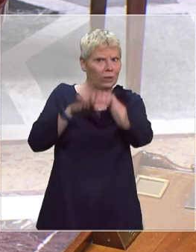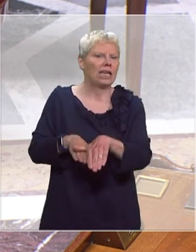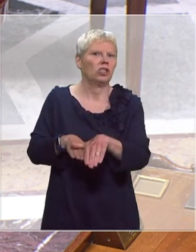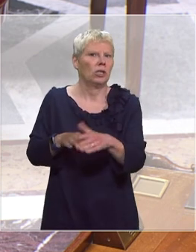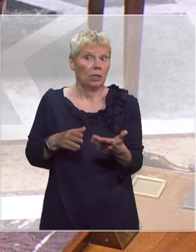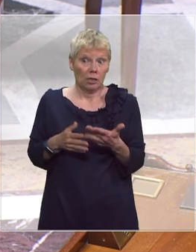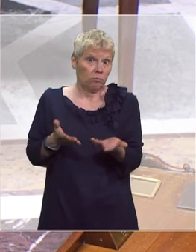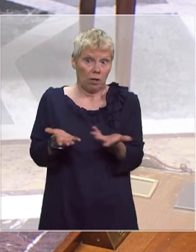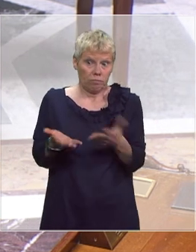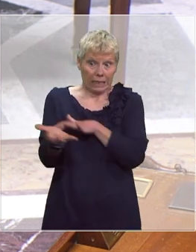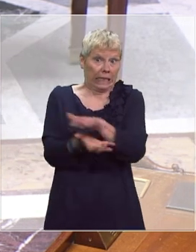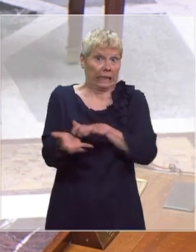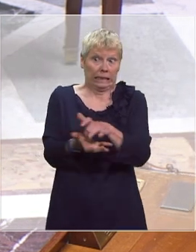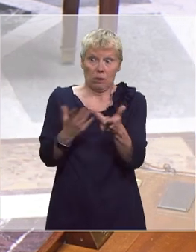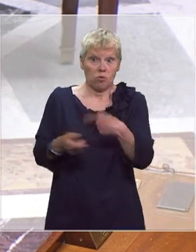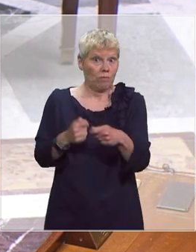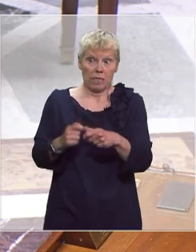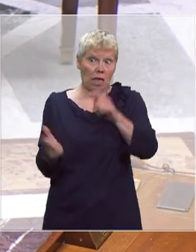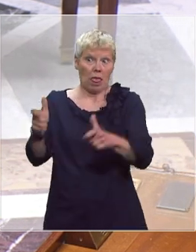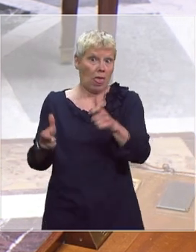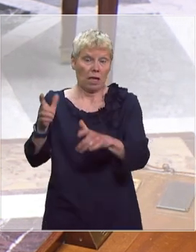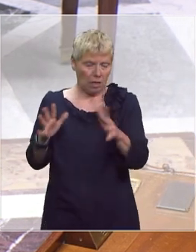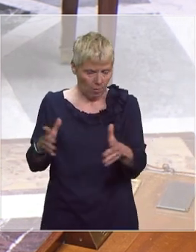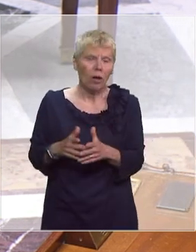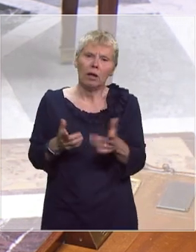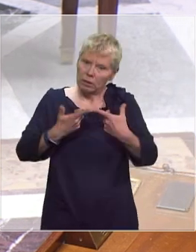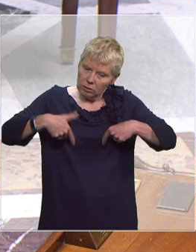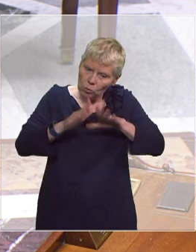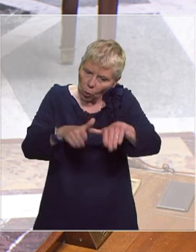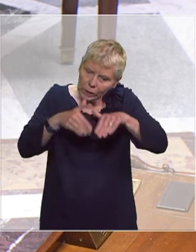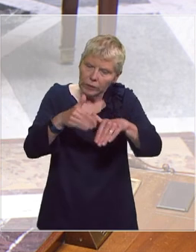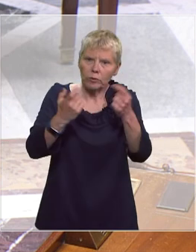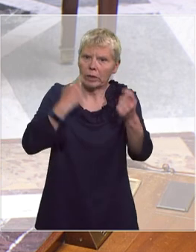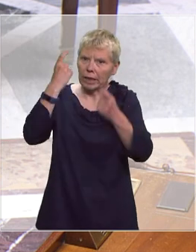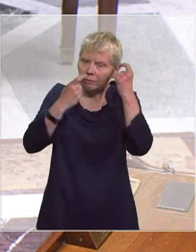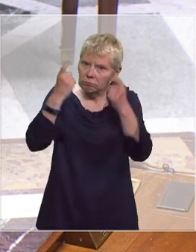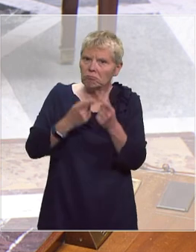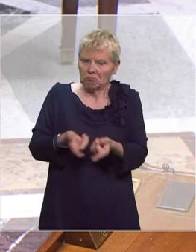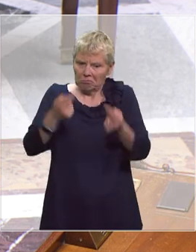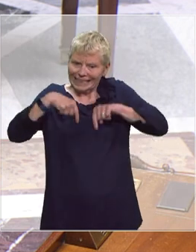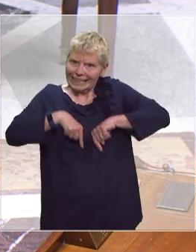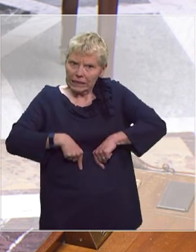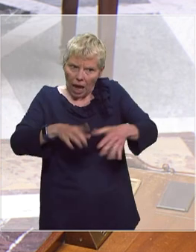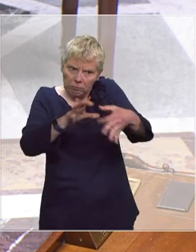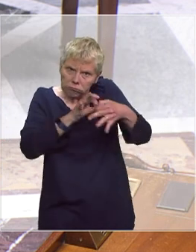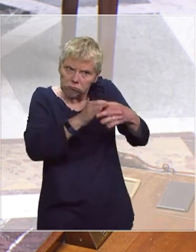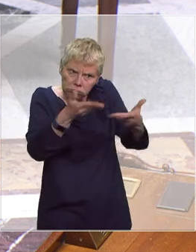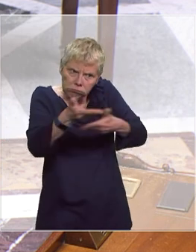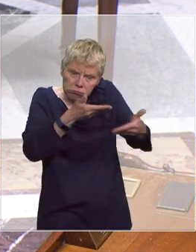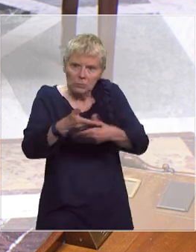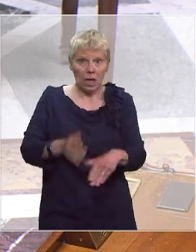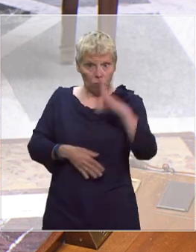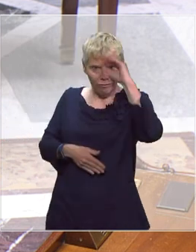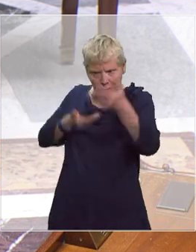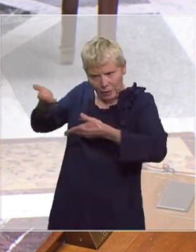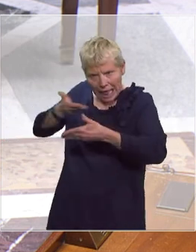à cette crise d'un point de vue économique. et nous continuons à travailler avec les différents ministères, avec les professionnels concernés, à